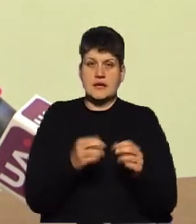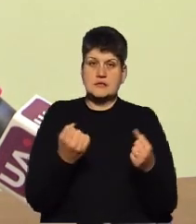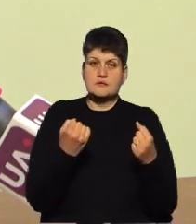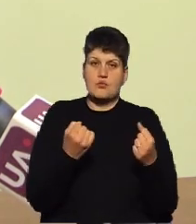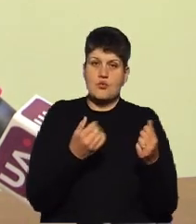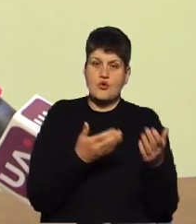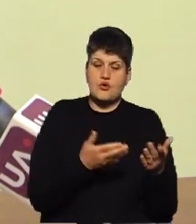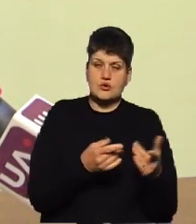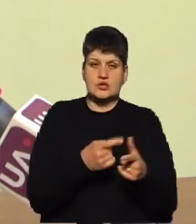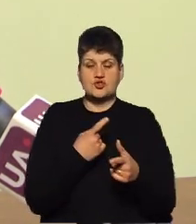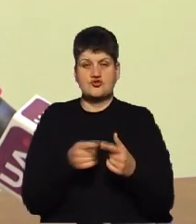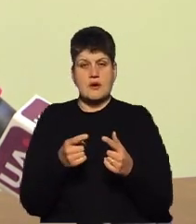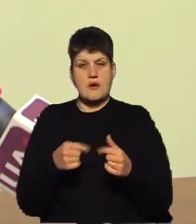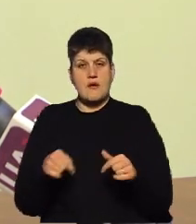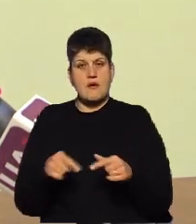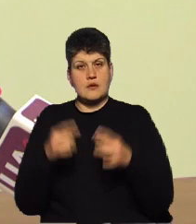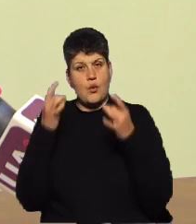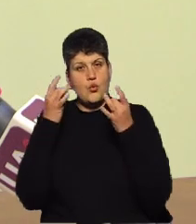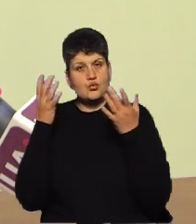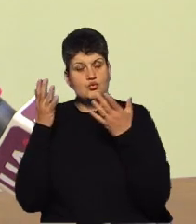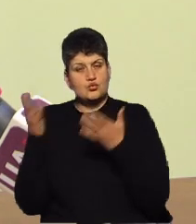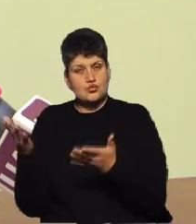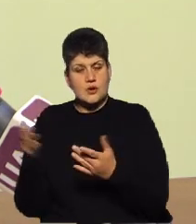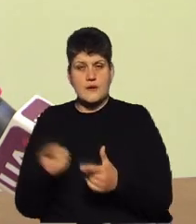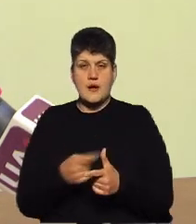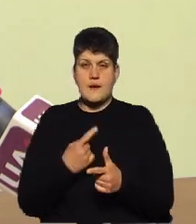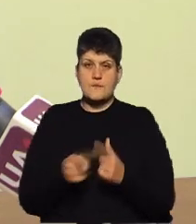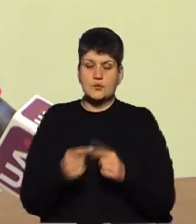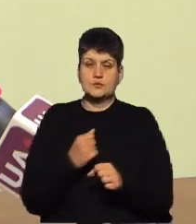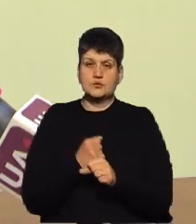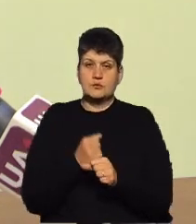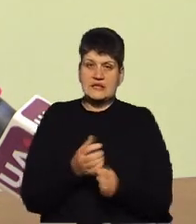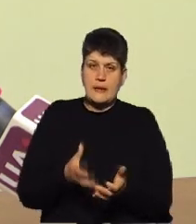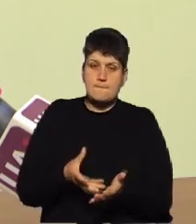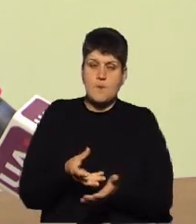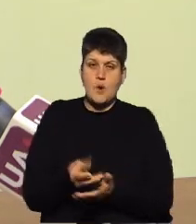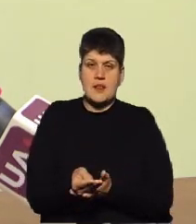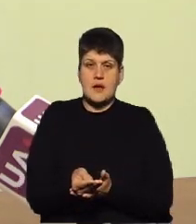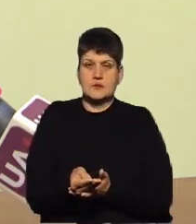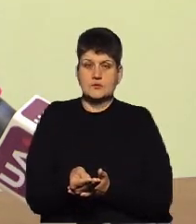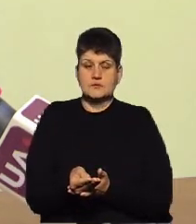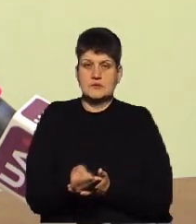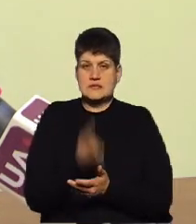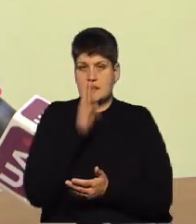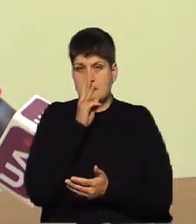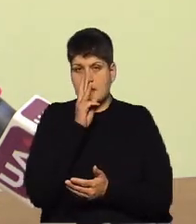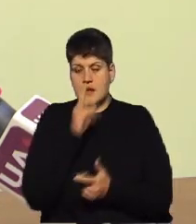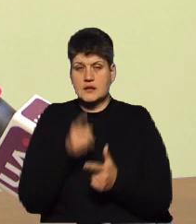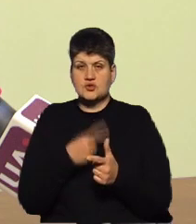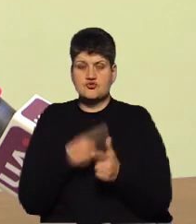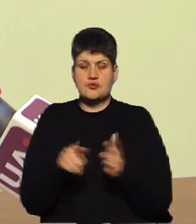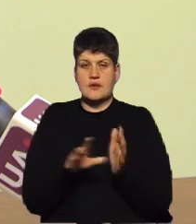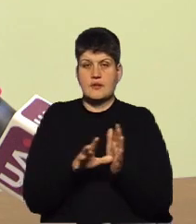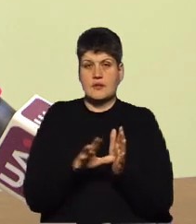такої галузі, як культура, або здійснити проплату заробітної плати, чи оплату енергоносіїв.